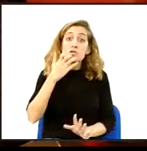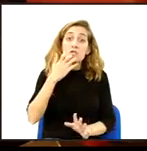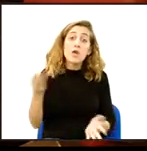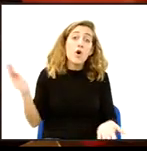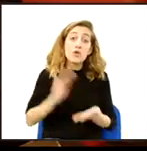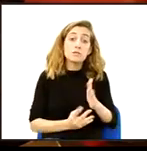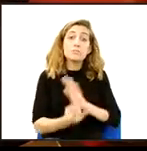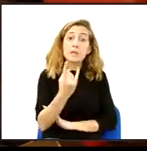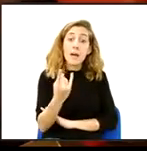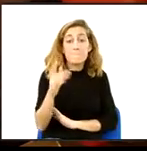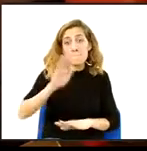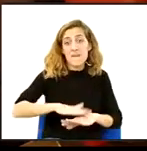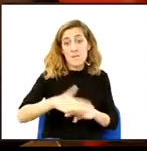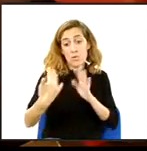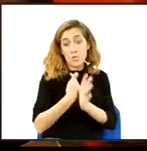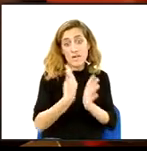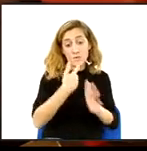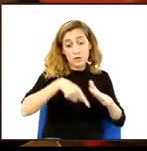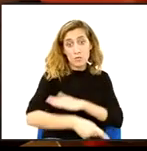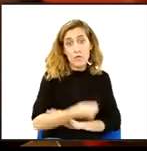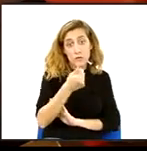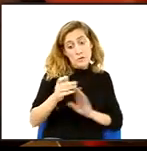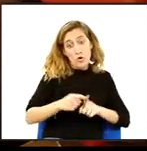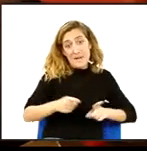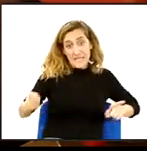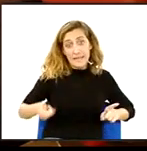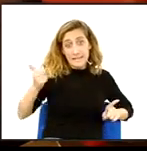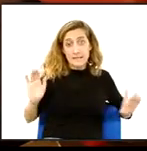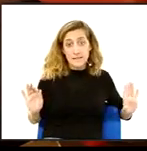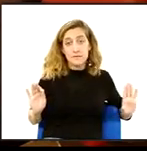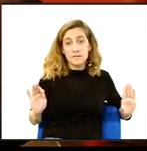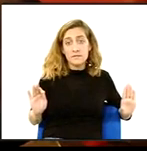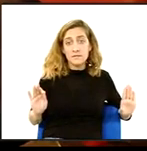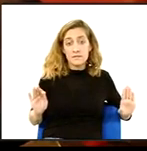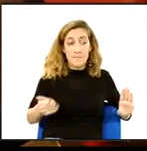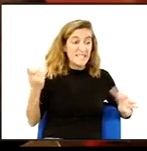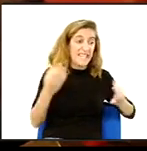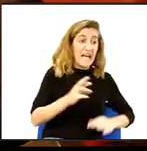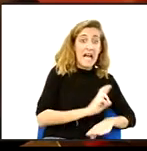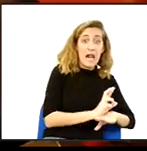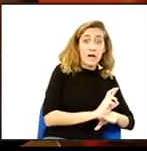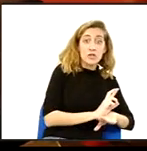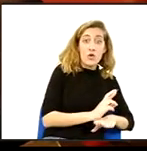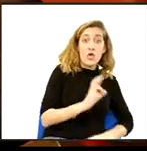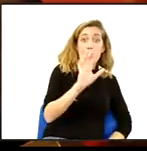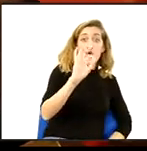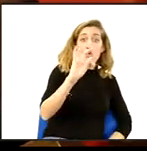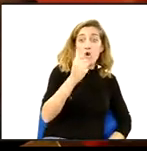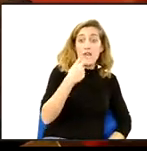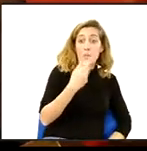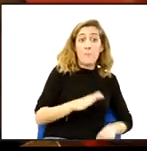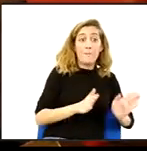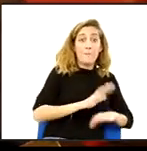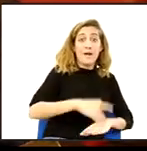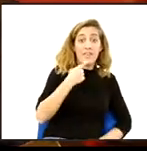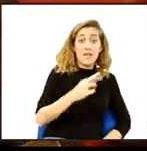que es donés una explicació una miqueta més acurada o més extensa de la que ha fet el regidor Roca, perquè per dir les dues paraules